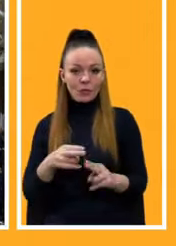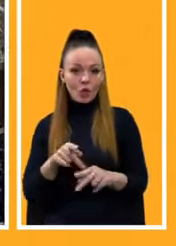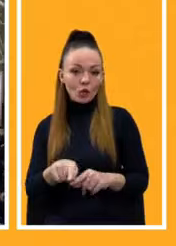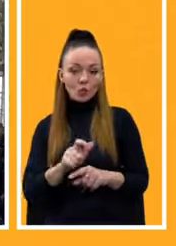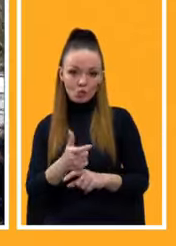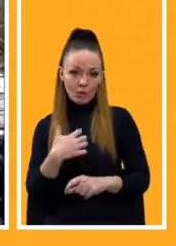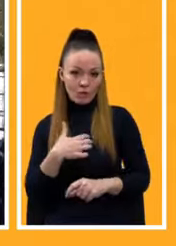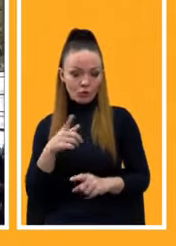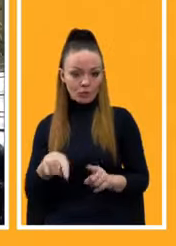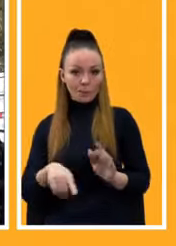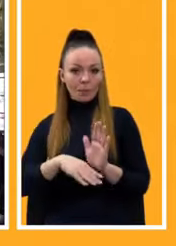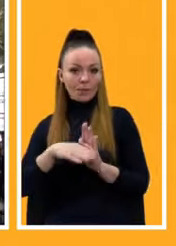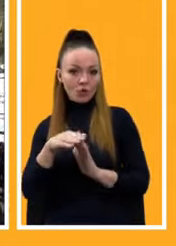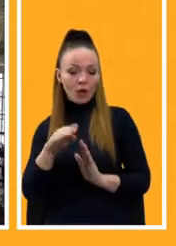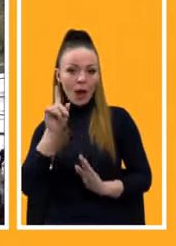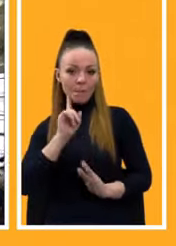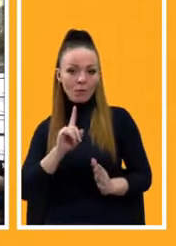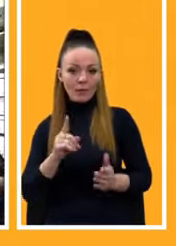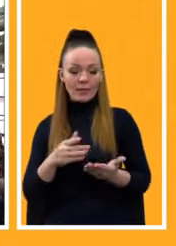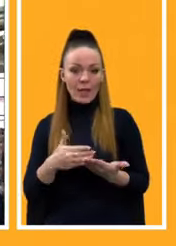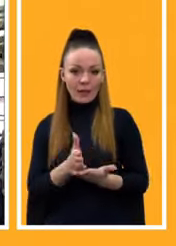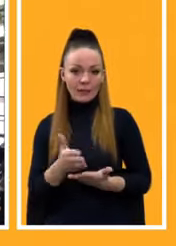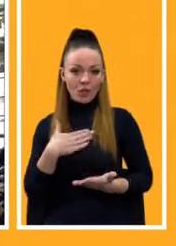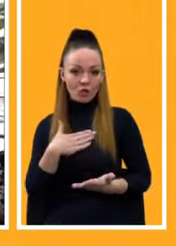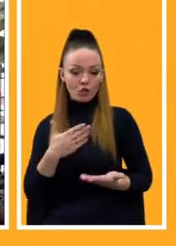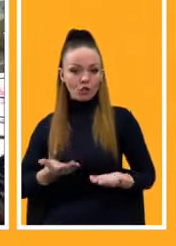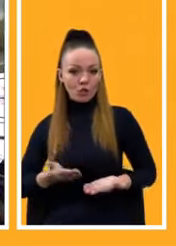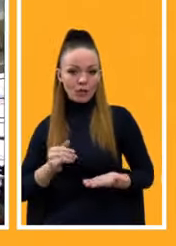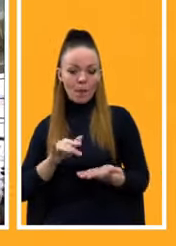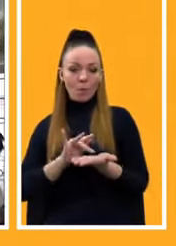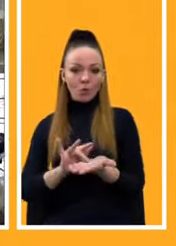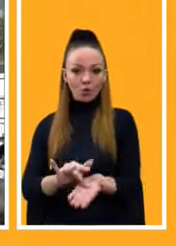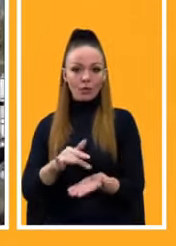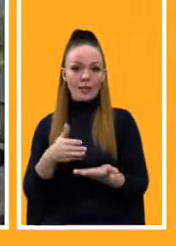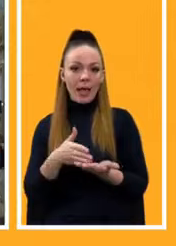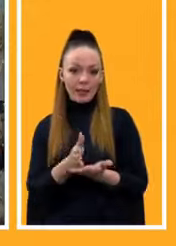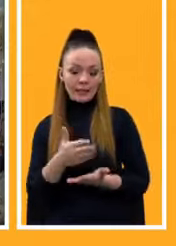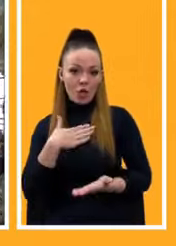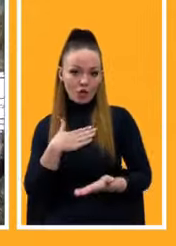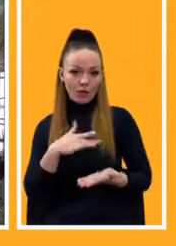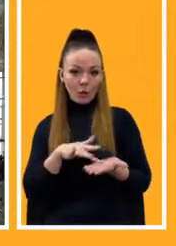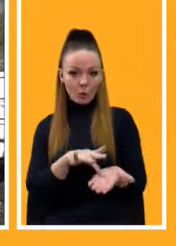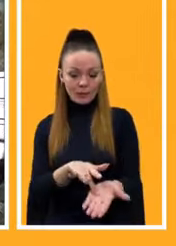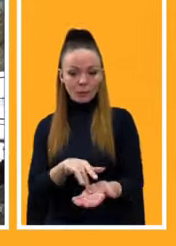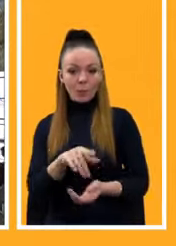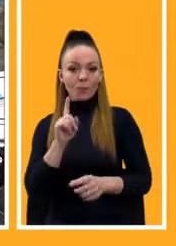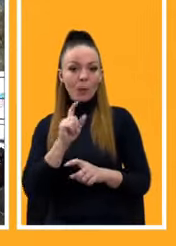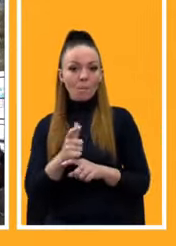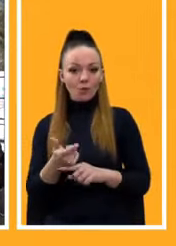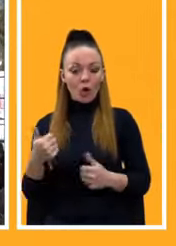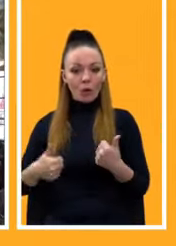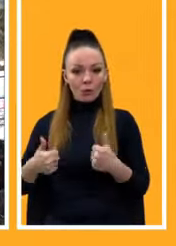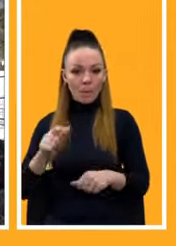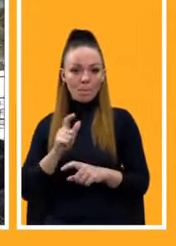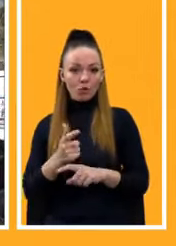підвищує комфорт, якість нашого життя, якість наших подорожей, якість нашого туризму. Більша конкуренція, більше